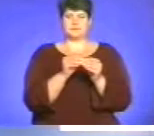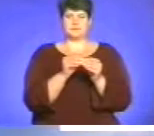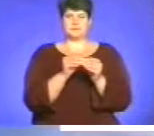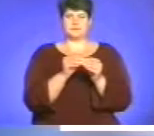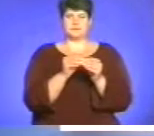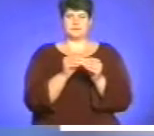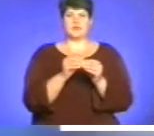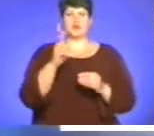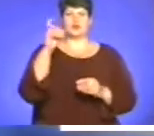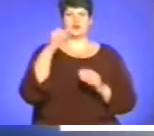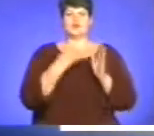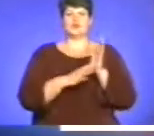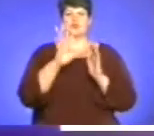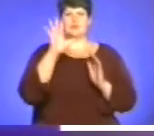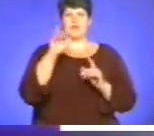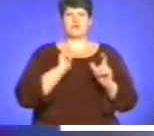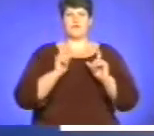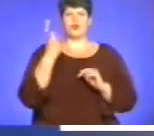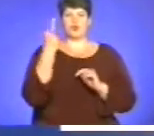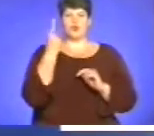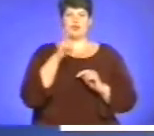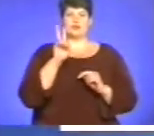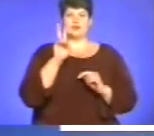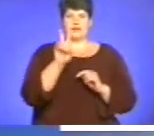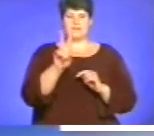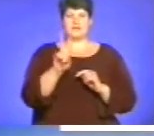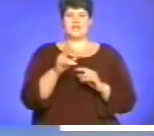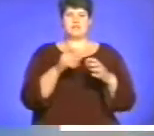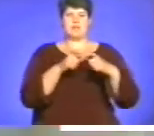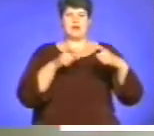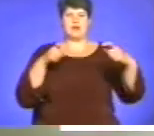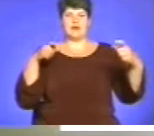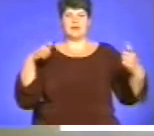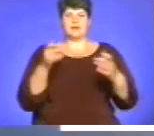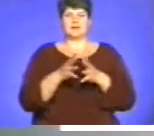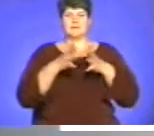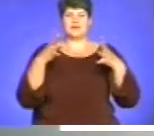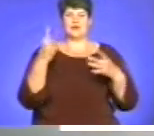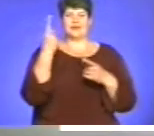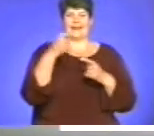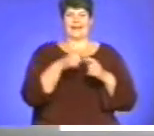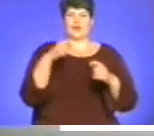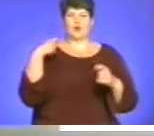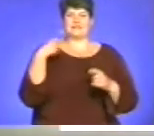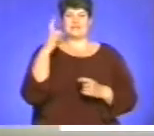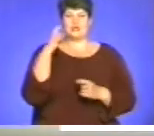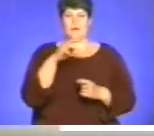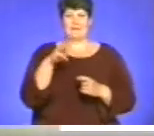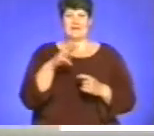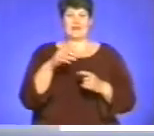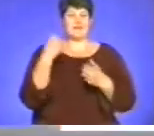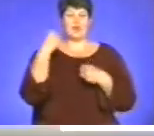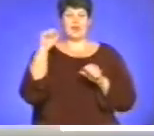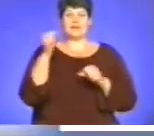195 студентів в одному тролейбусі і шпаргалка взавдовжки майже у кілометр 100 метрів. Рекорди тернопільських